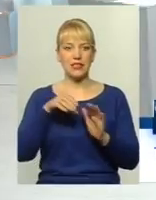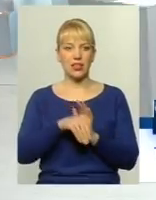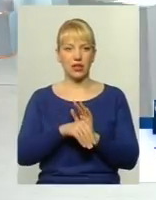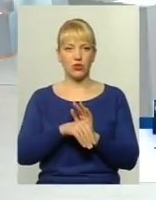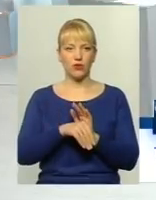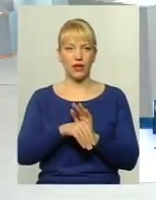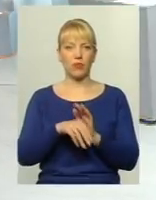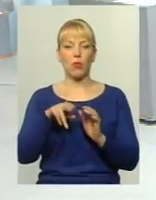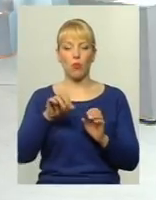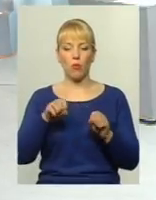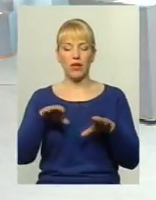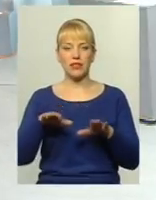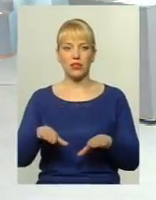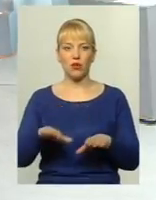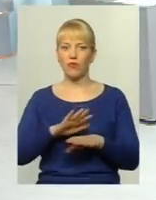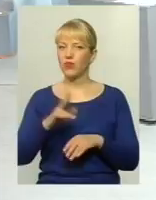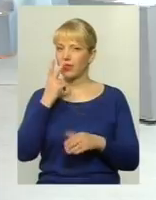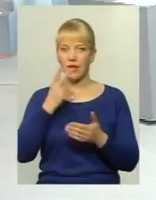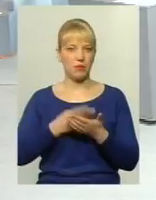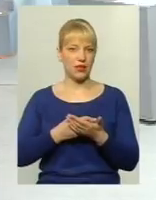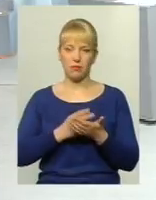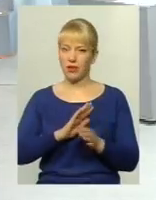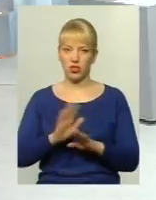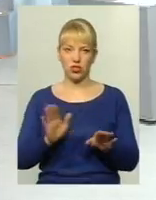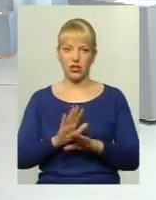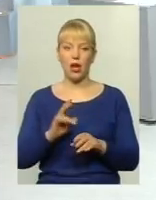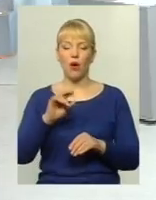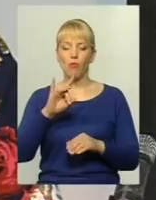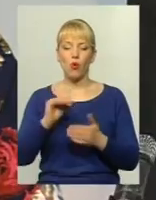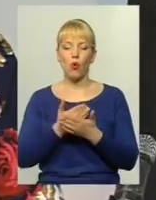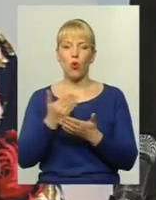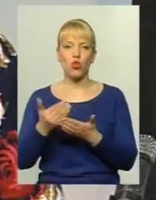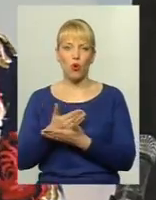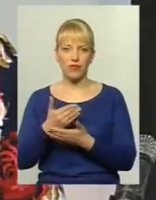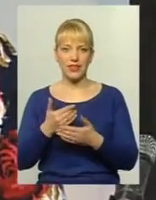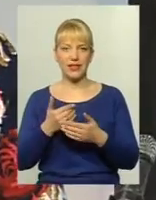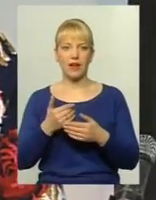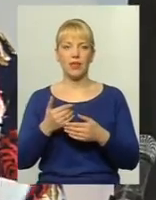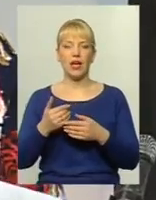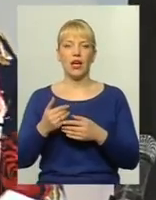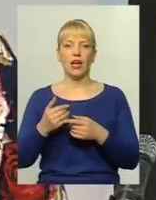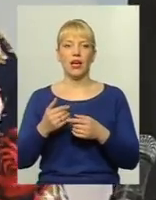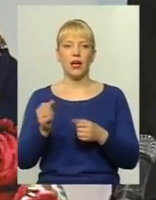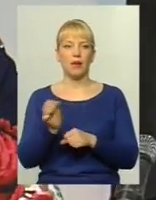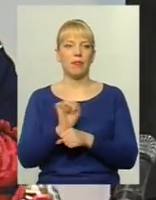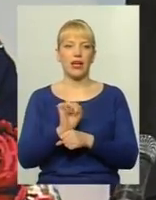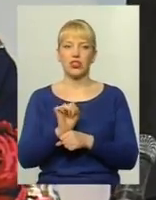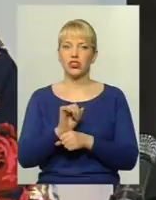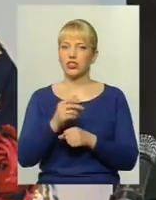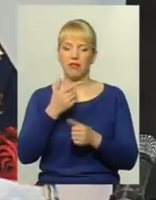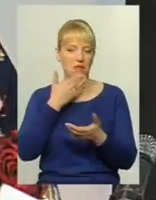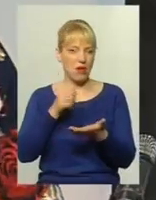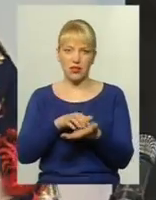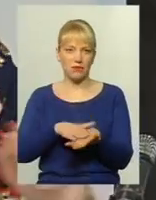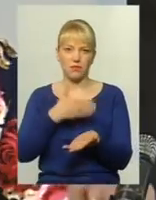по постанові не передбачена Тобто в нас про оновлення рухомого складу вона не